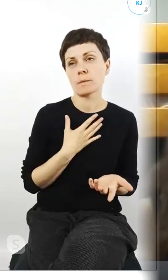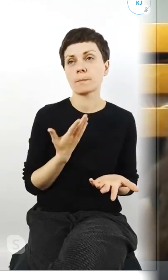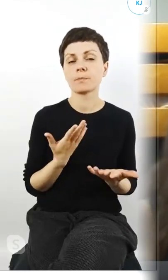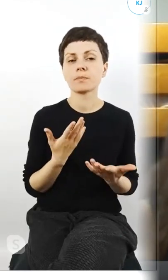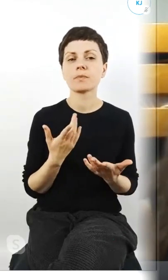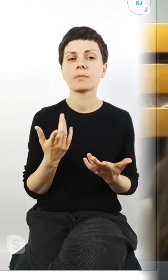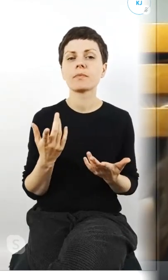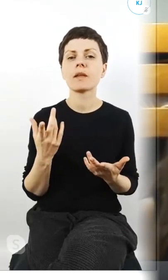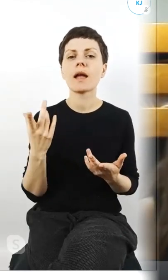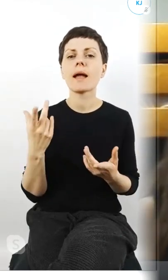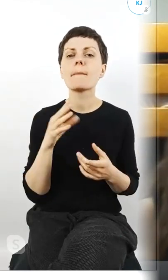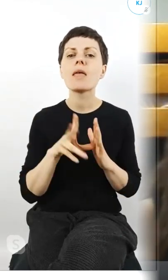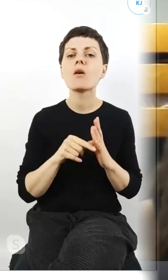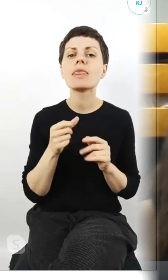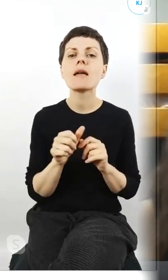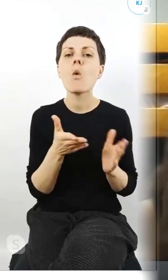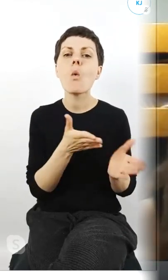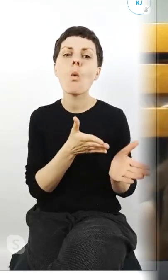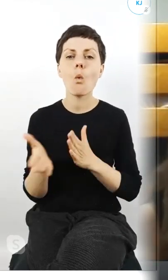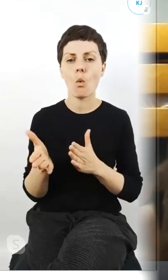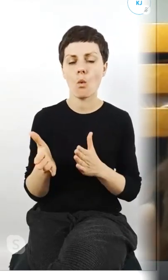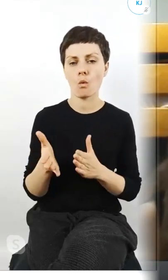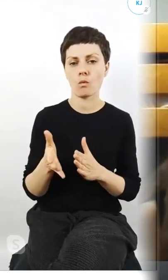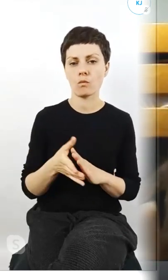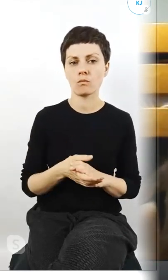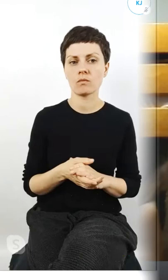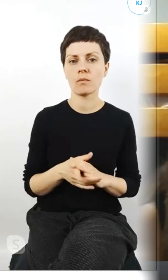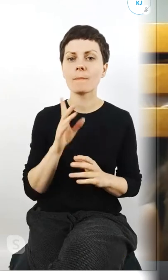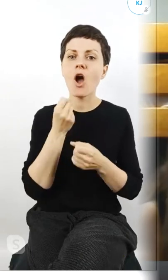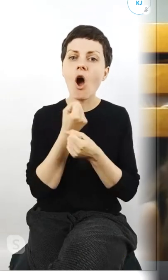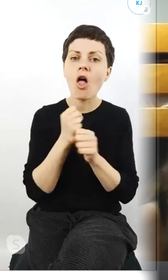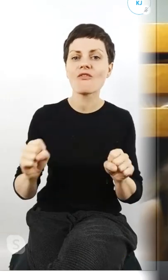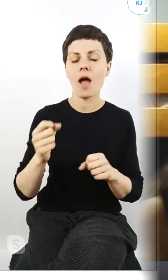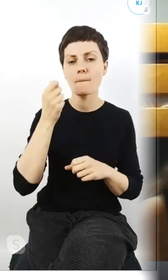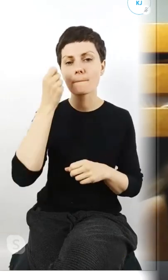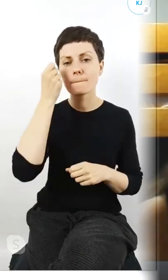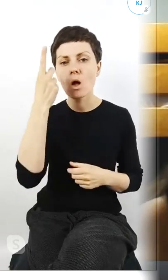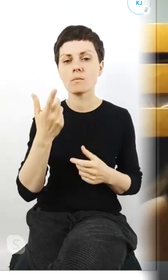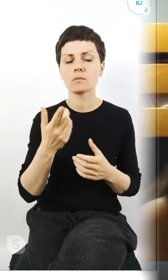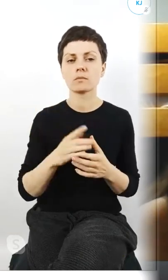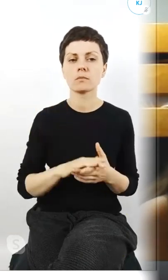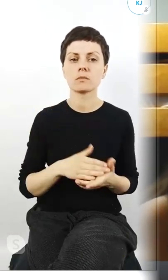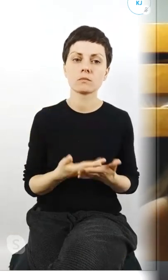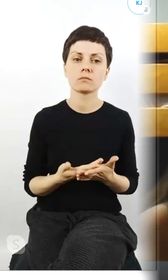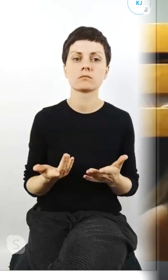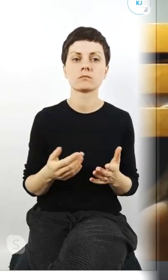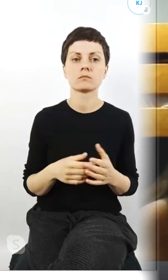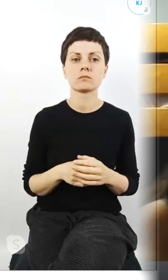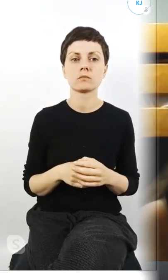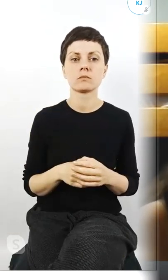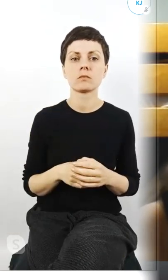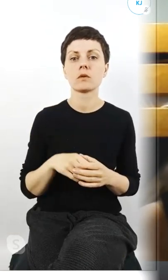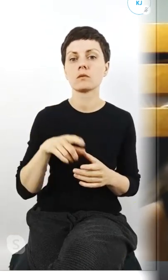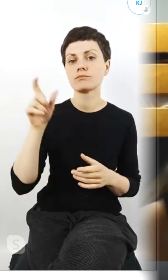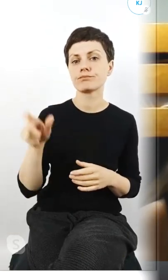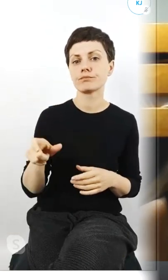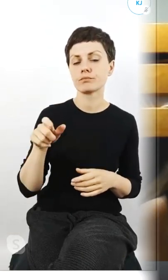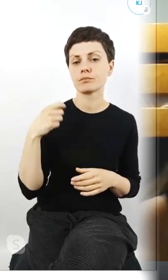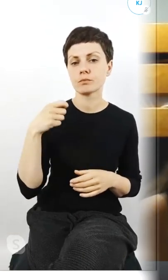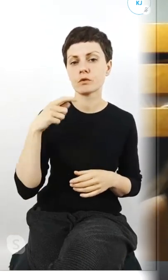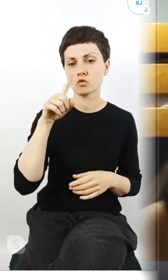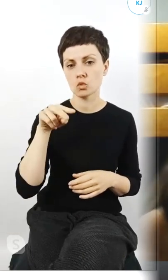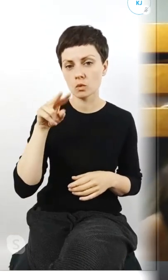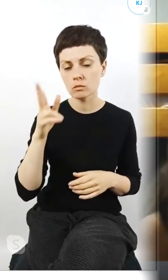że nie jest gotowe na takie odważniejsze właśnie pomysły na przykład to że Żuk nie